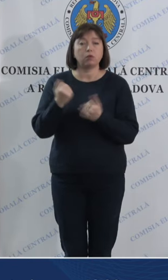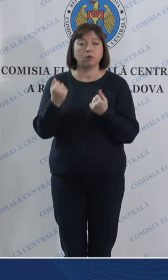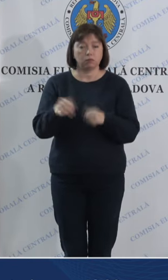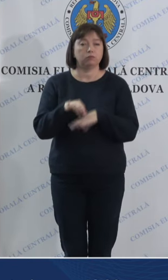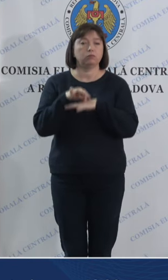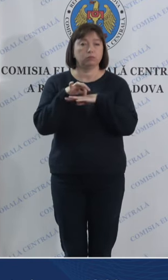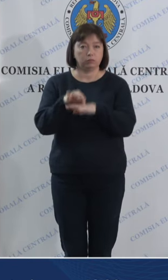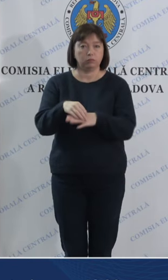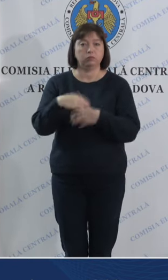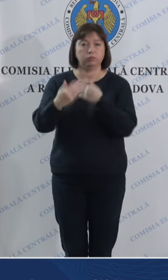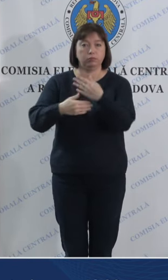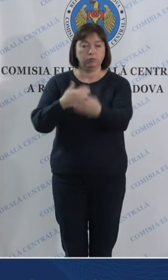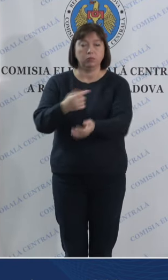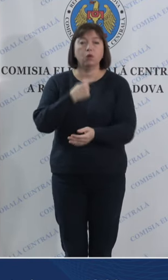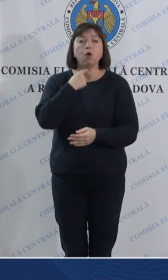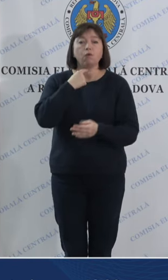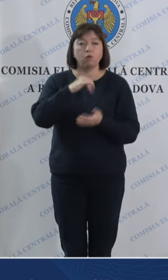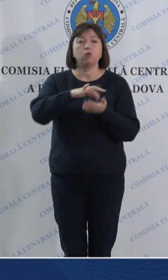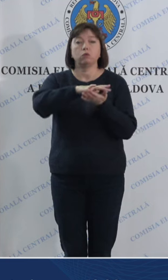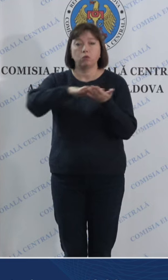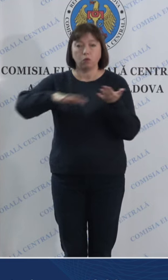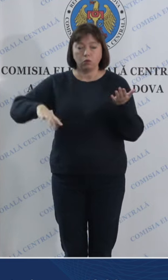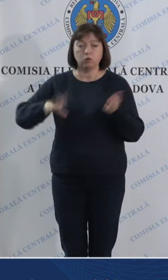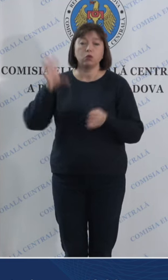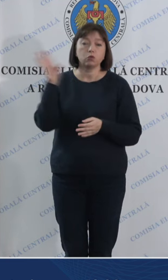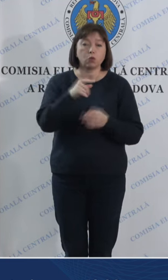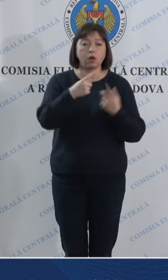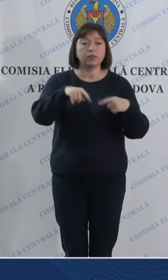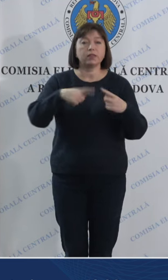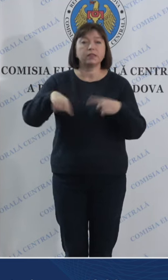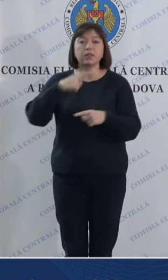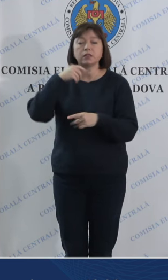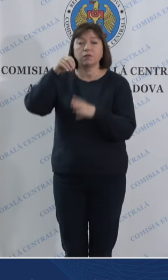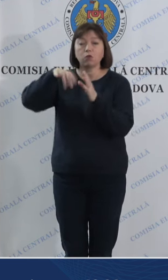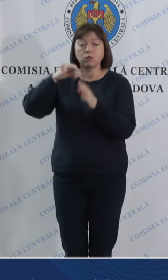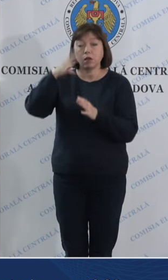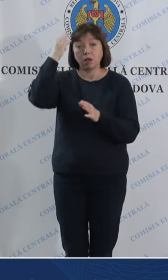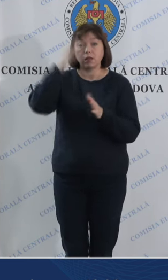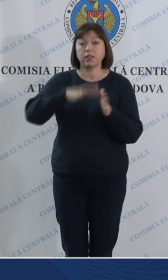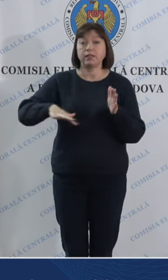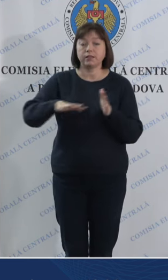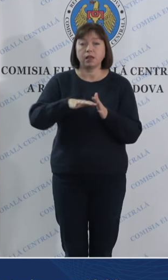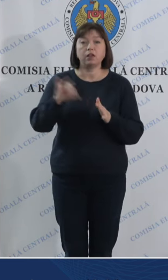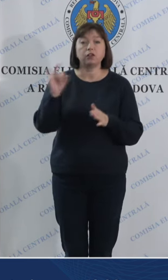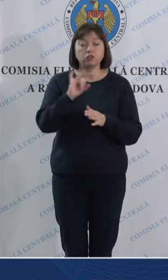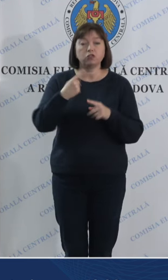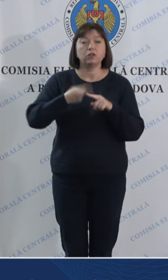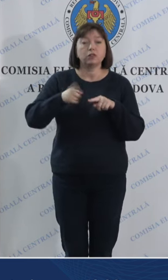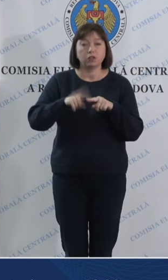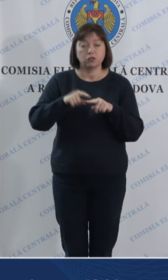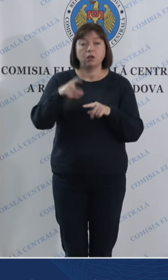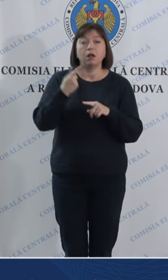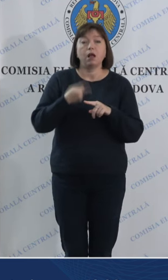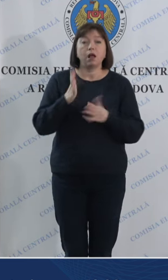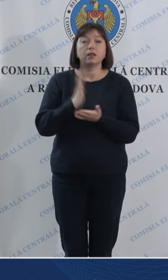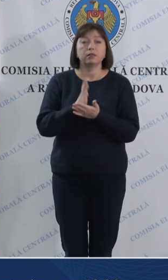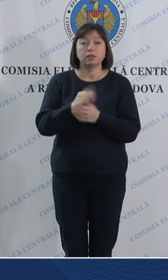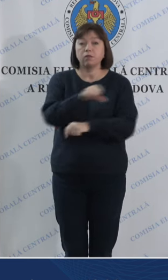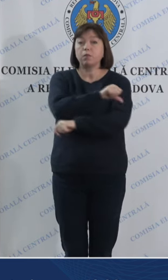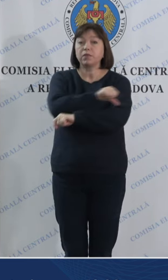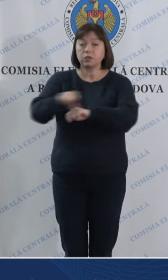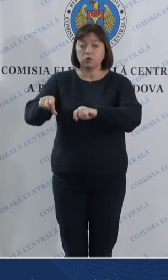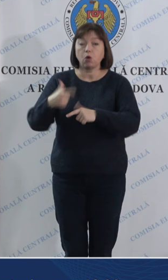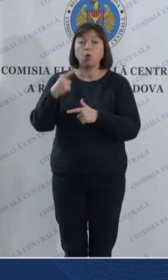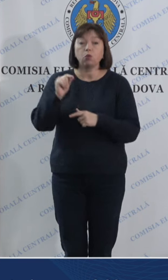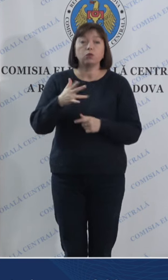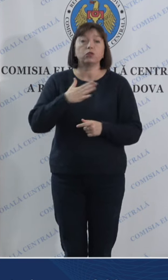desfășurare. Votul continuă în toate secțiile de votare din țară și din cele peste hotare, unde